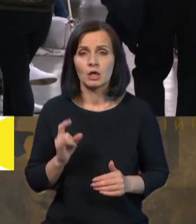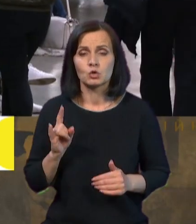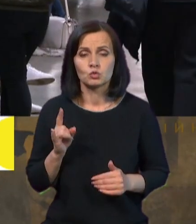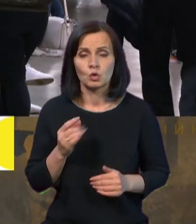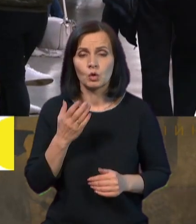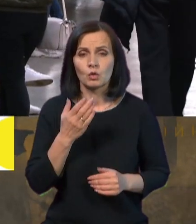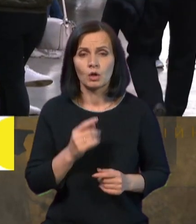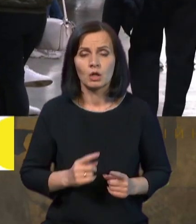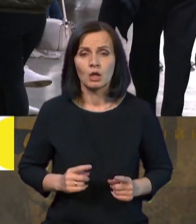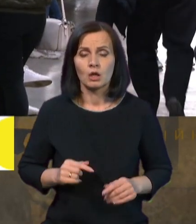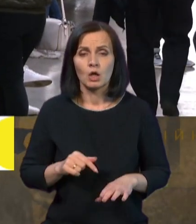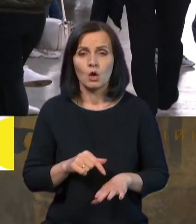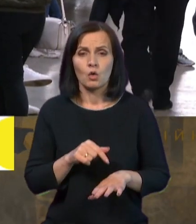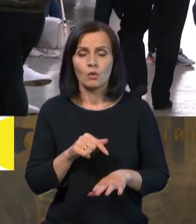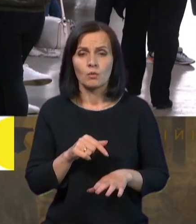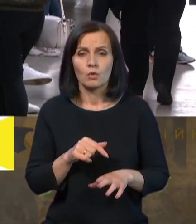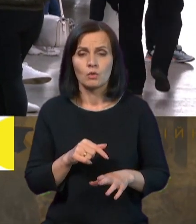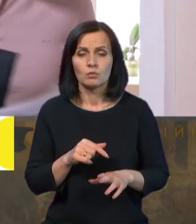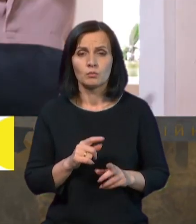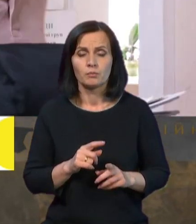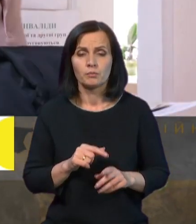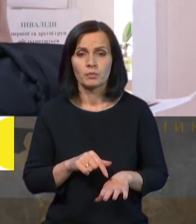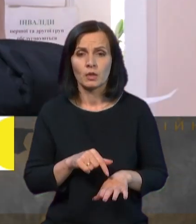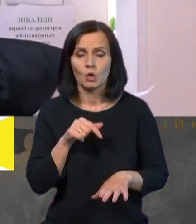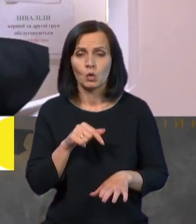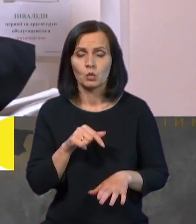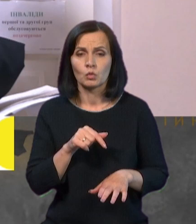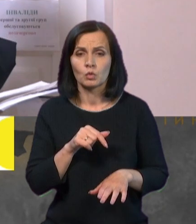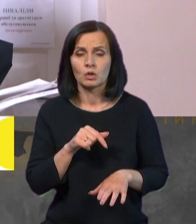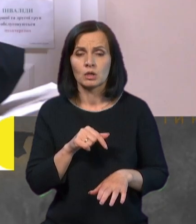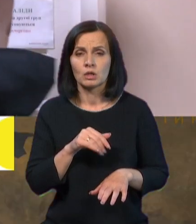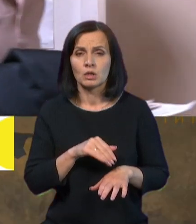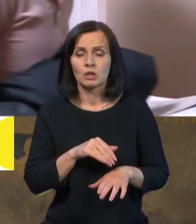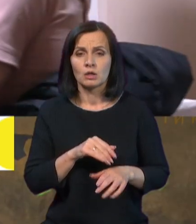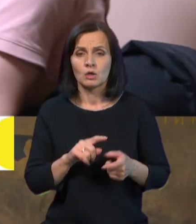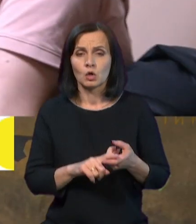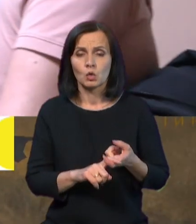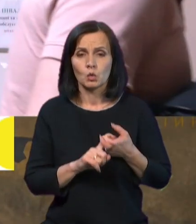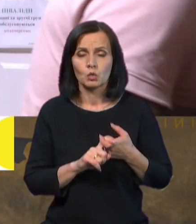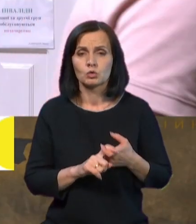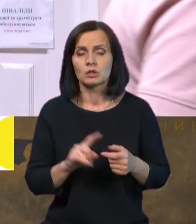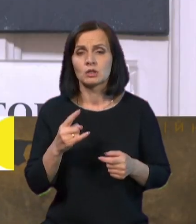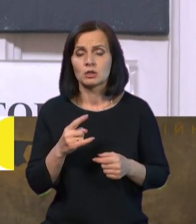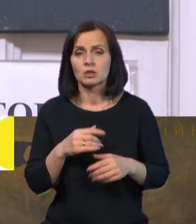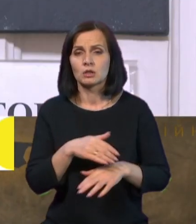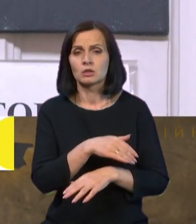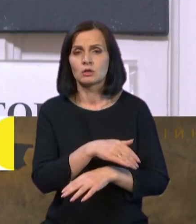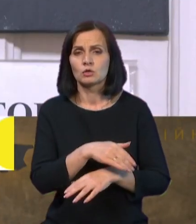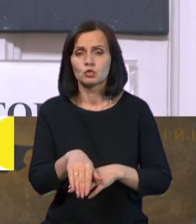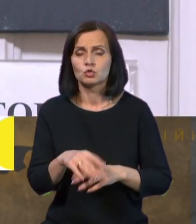контакт дитини з зовнішнім слідом. Наша імунна система, вона